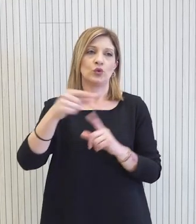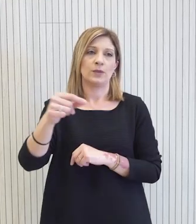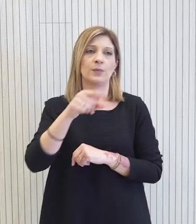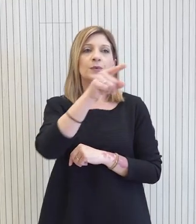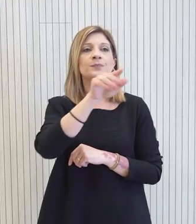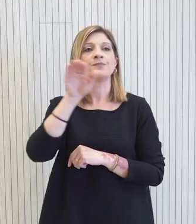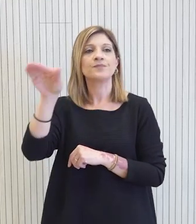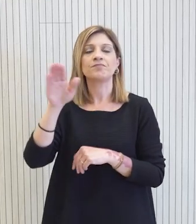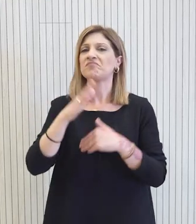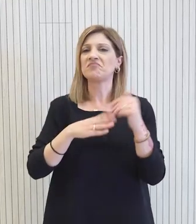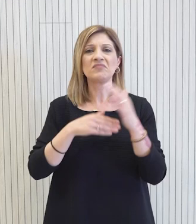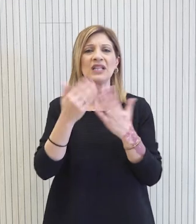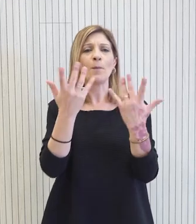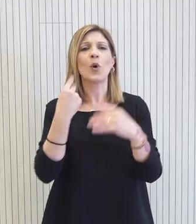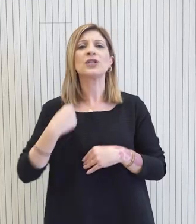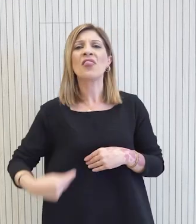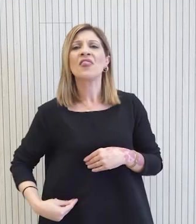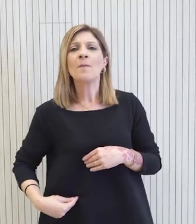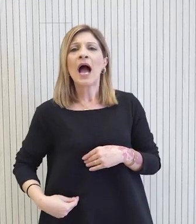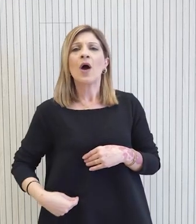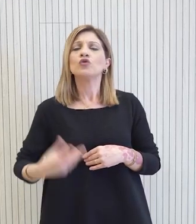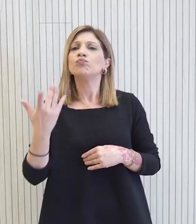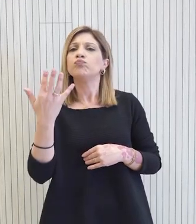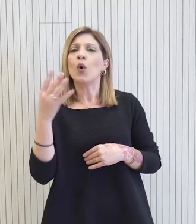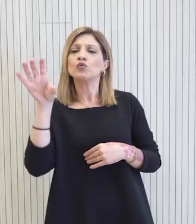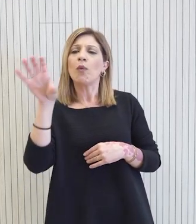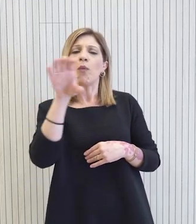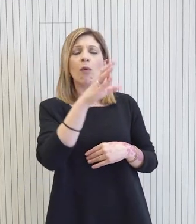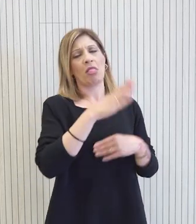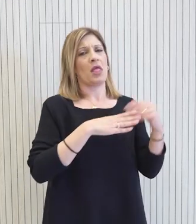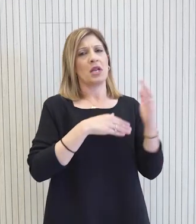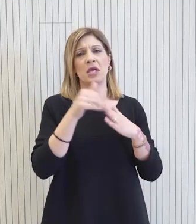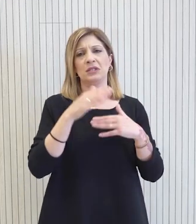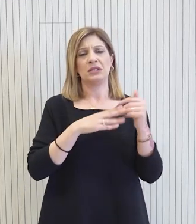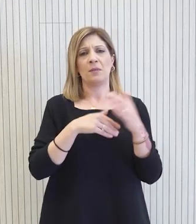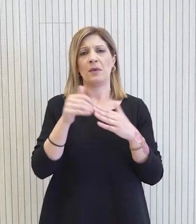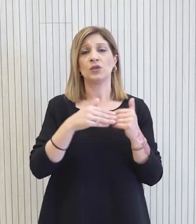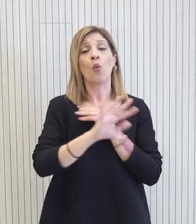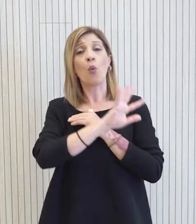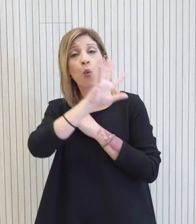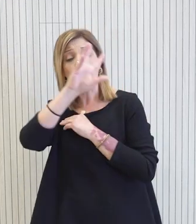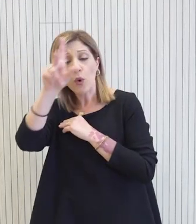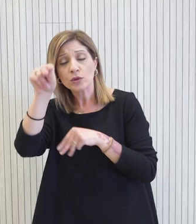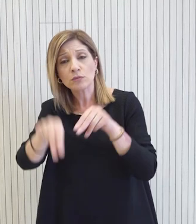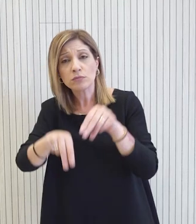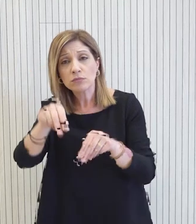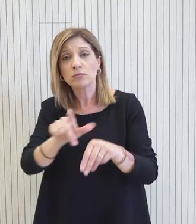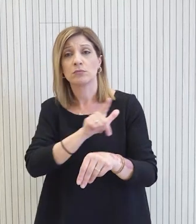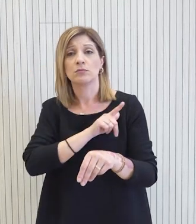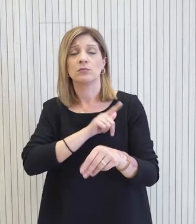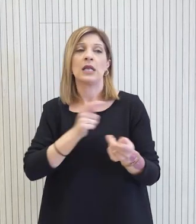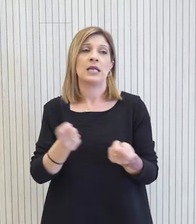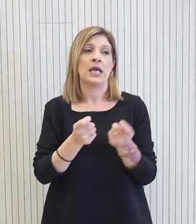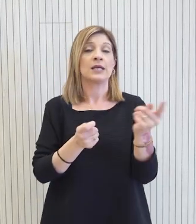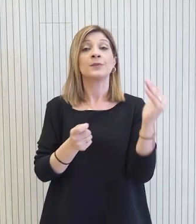έχει να κάνει ούτε με τον αρχισμό των Δήμων. Όχι καμία σκέψη, ούτε πρόκειται να υπάρξει τέτοια συζήτηση μέχρι την εφαρμογή της μεταρρύθμισης της τοπικής